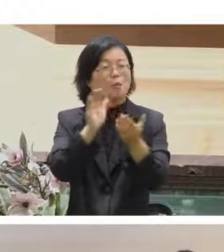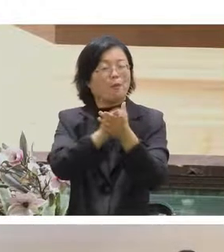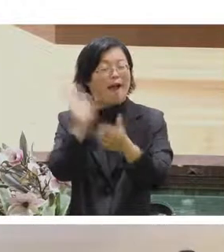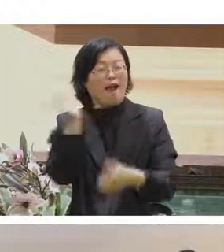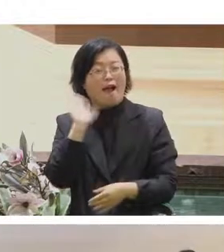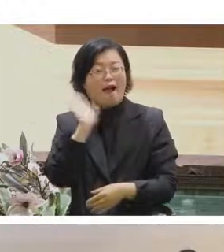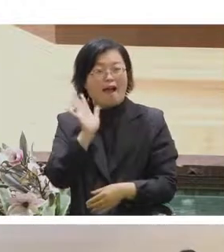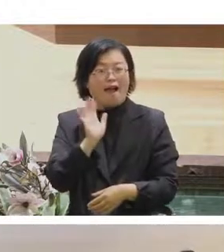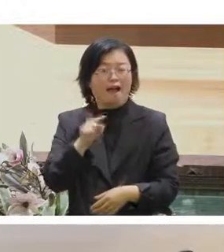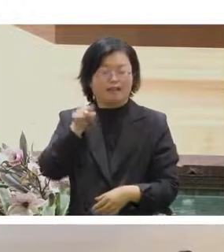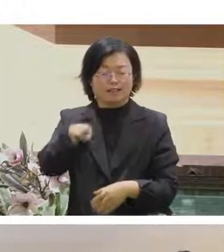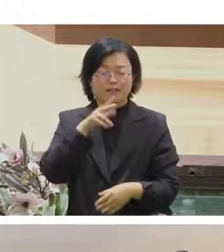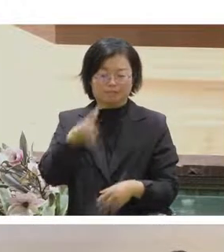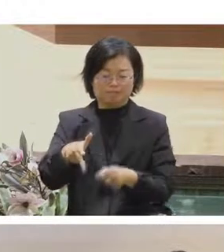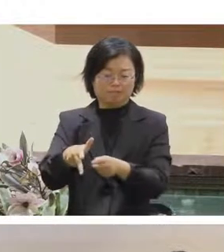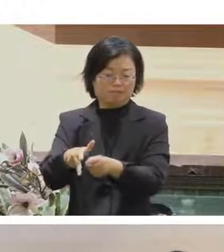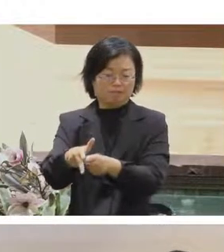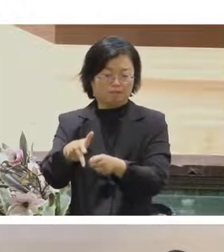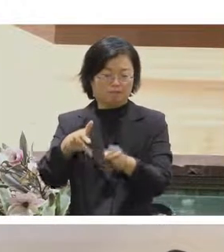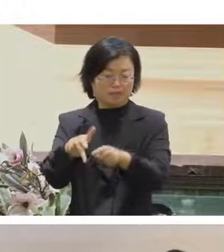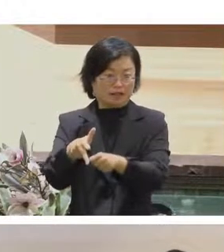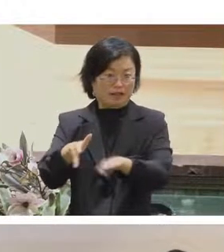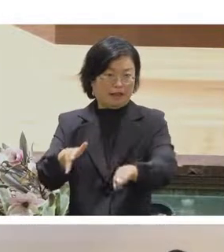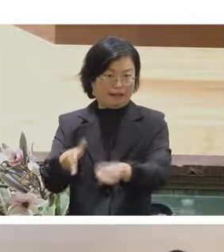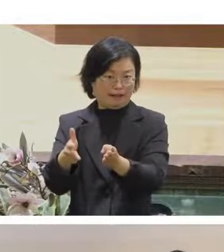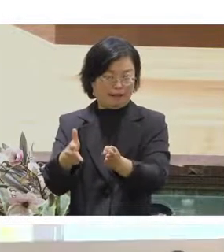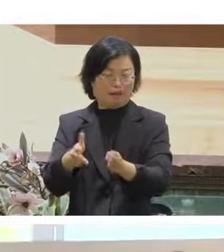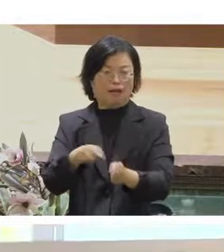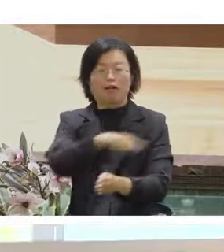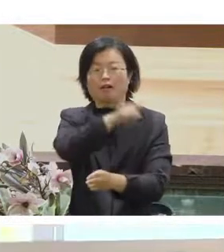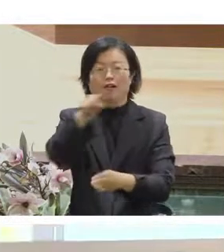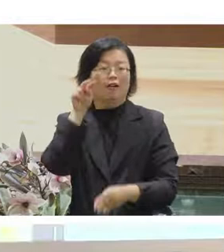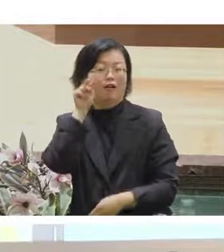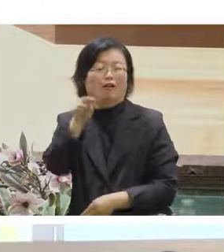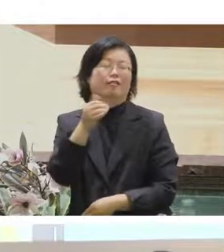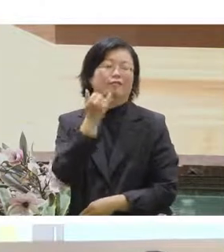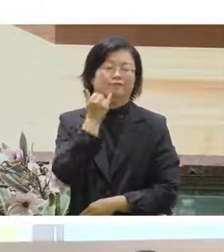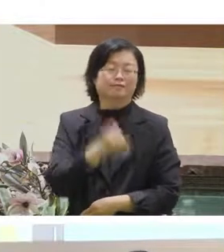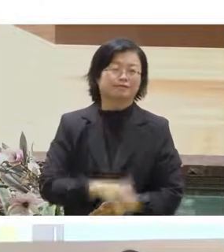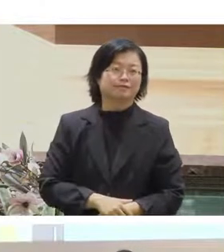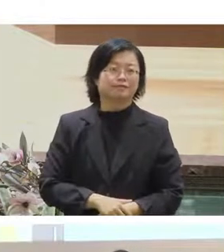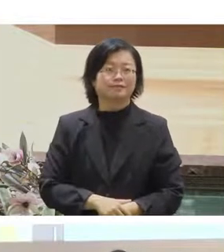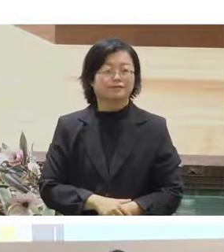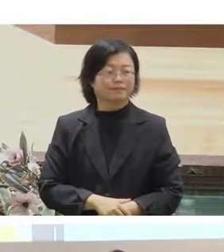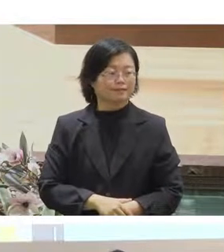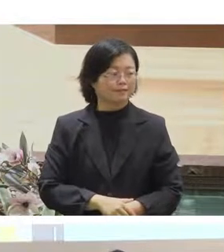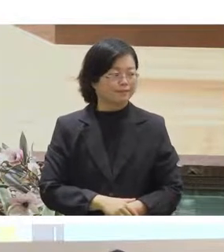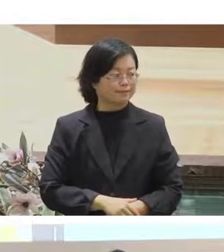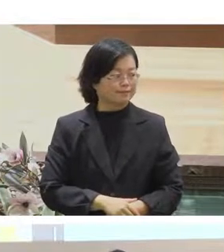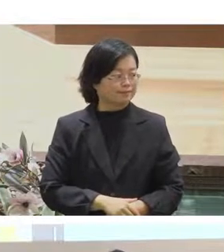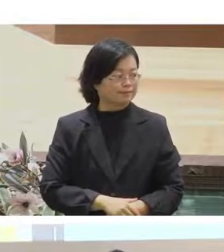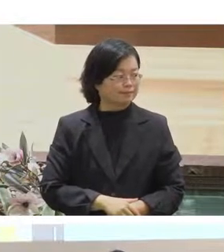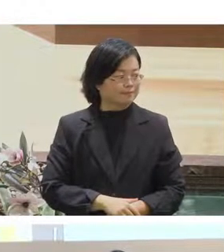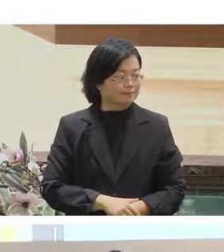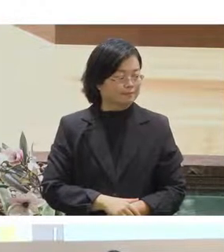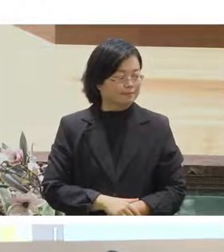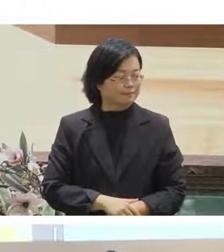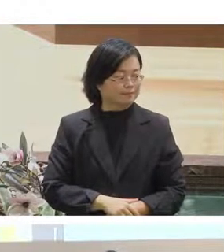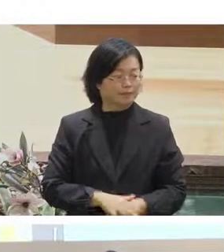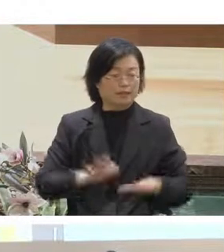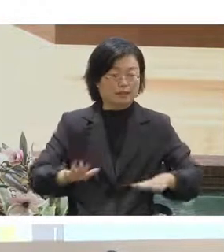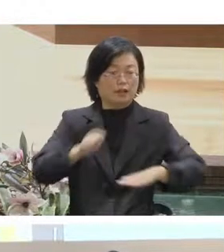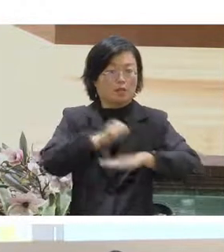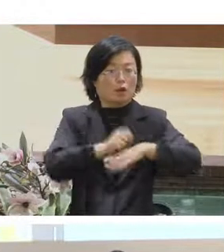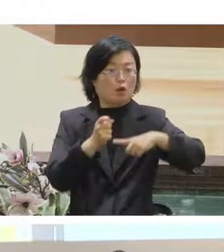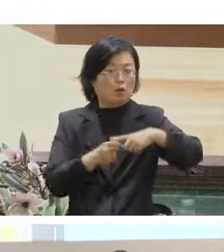你就把你的視訊鏡頭打開大家就會看到你那這個的話是舊松團現在辦公